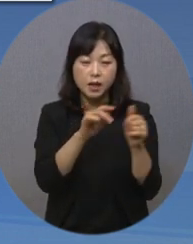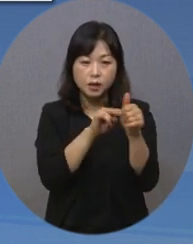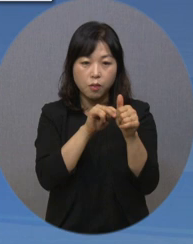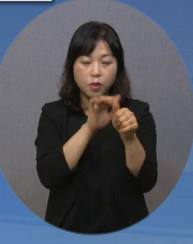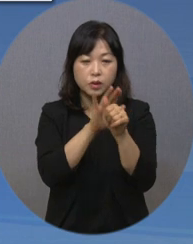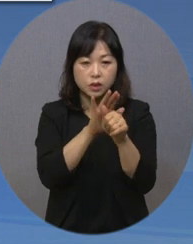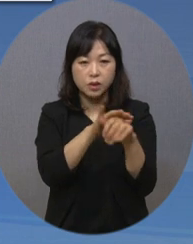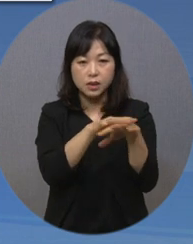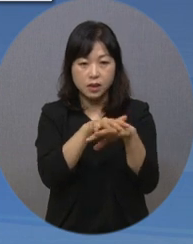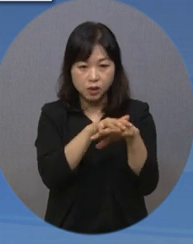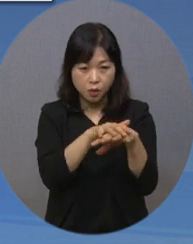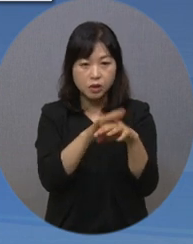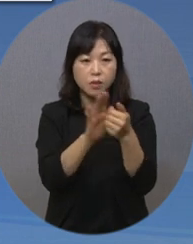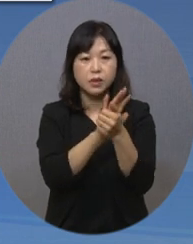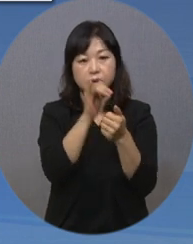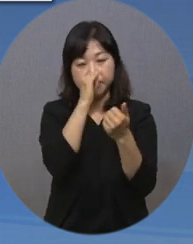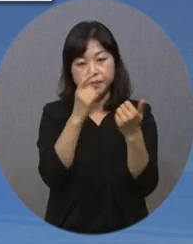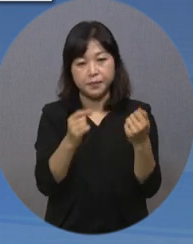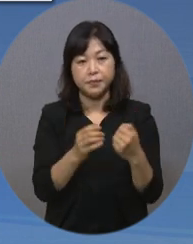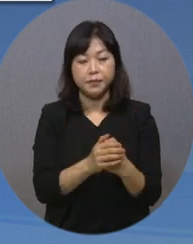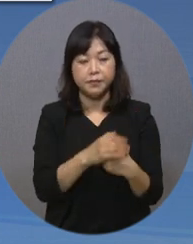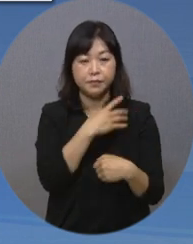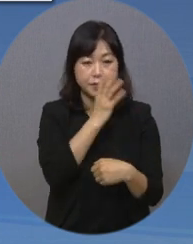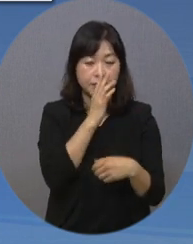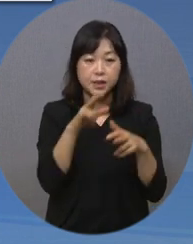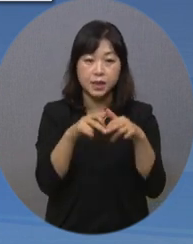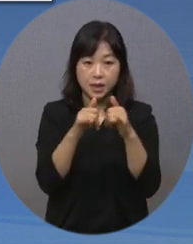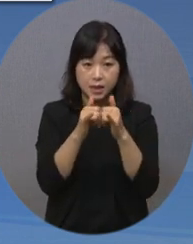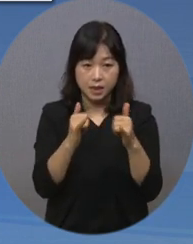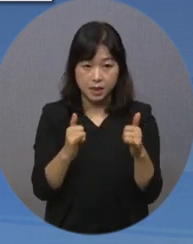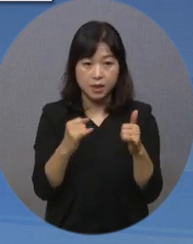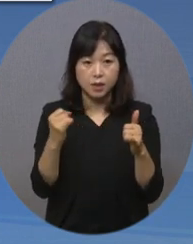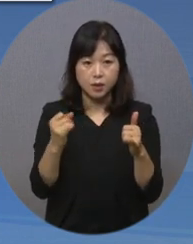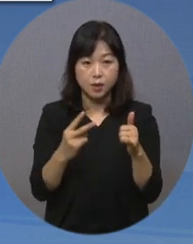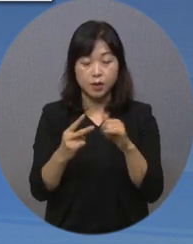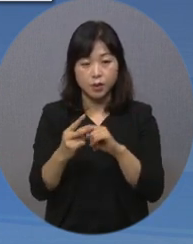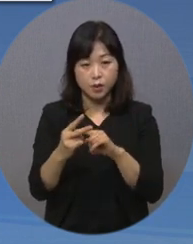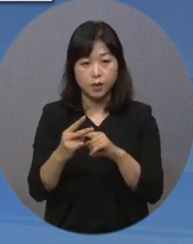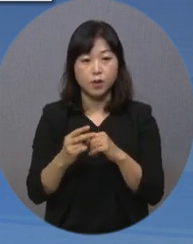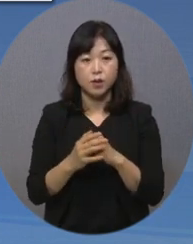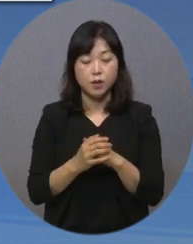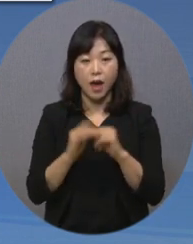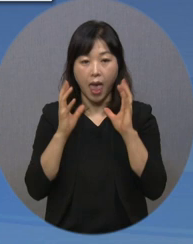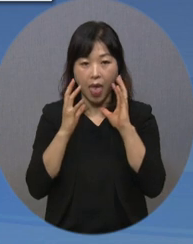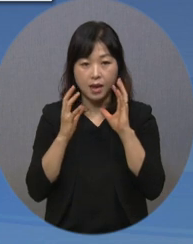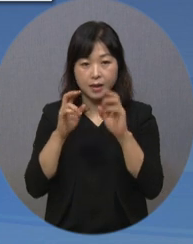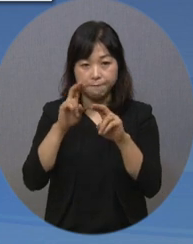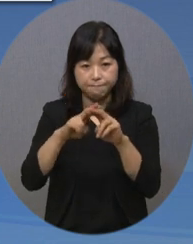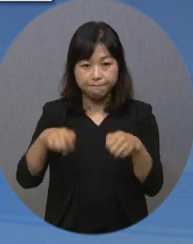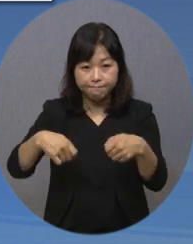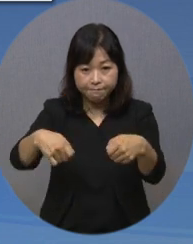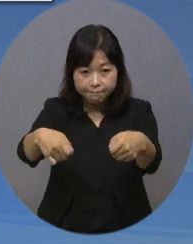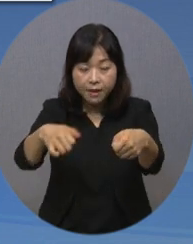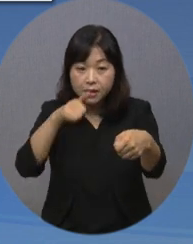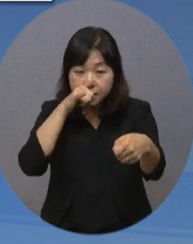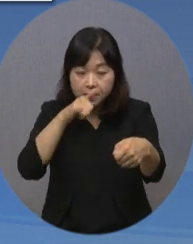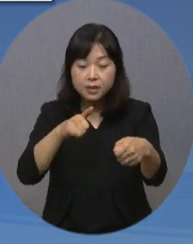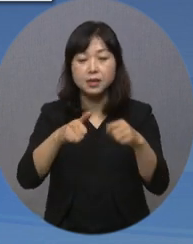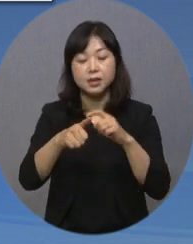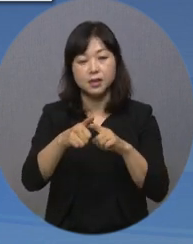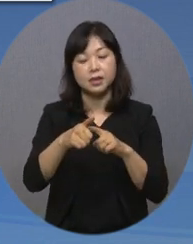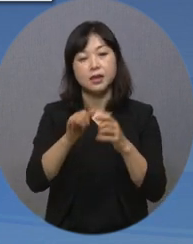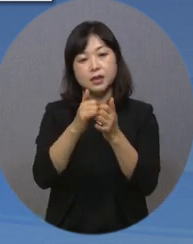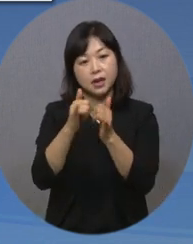밝혔습니다. 이번 서비스는 고령자나 장애인, 유아차를 이용하는 육아 부모 같은 이동약자들의